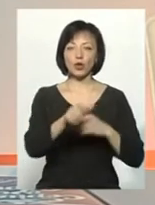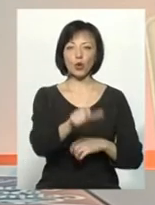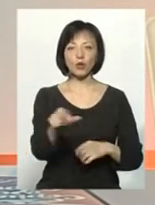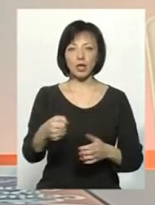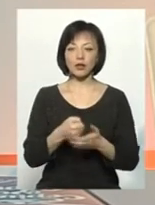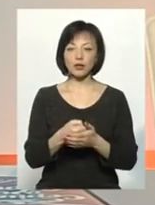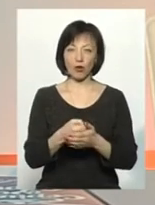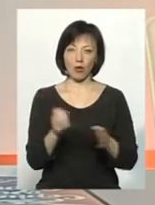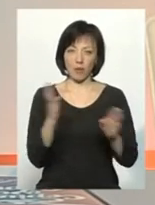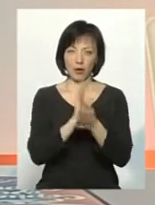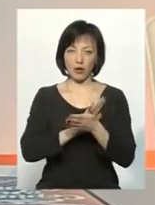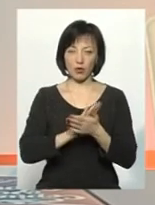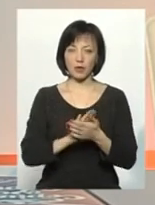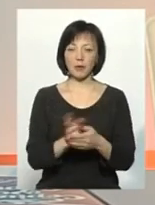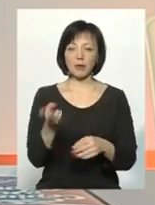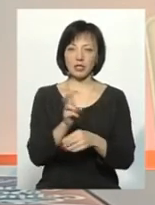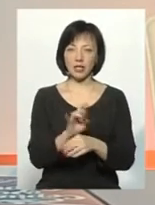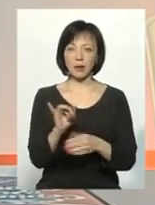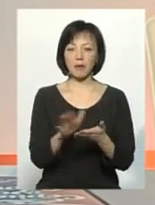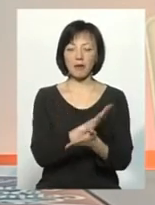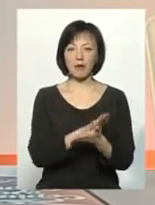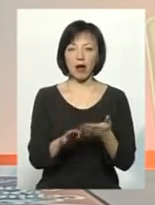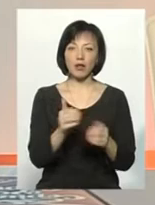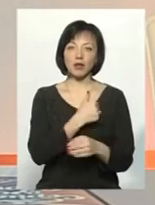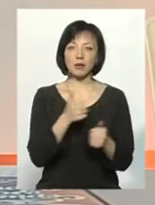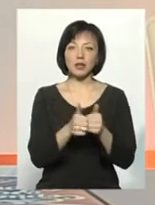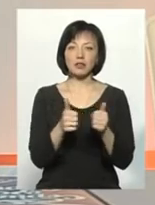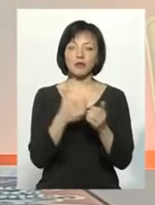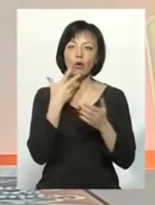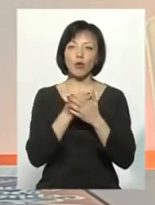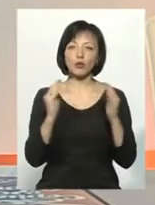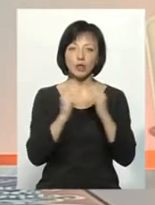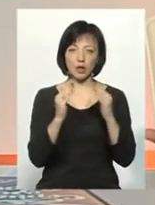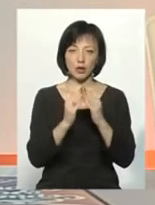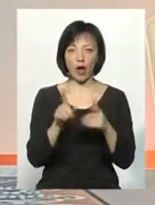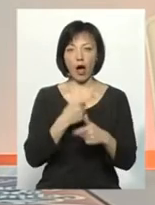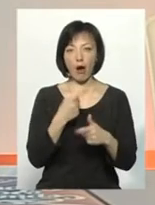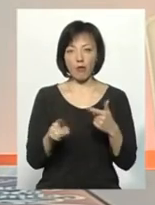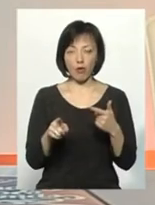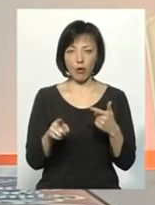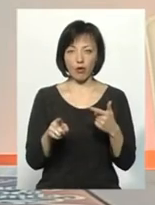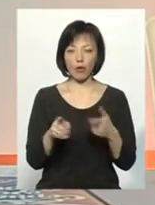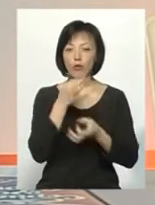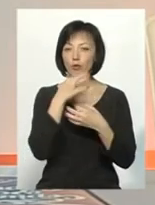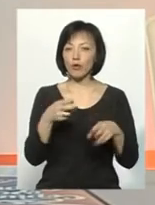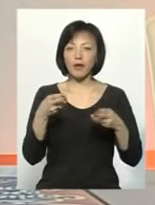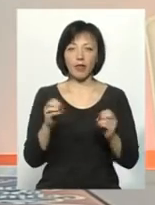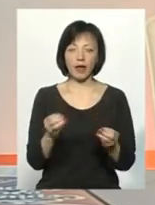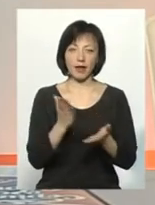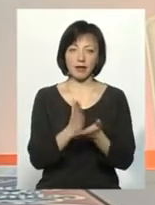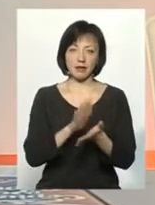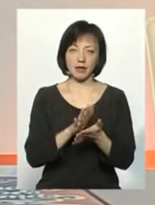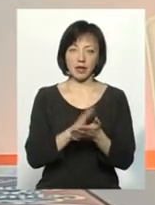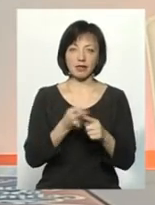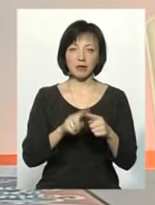до довкілля, щоб вони прийшли і прибрали хоча б біля свого будинку. Або будь-де, де є сміття.